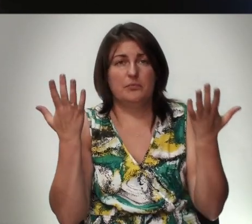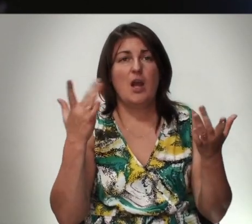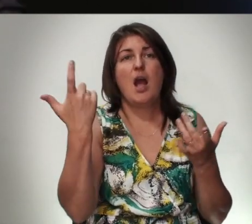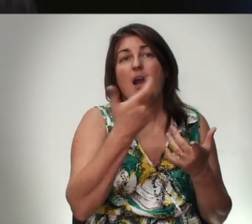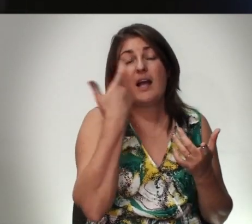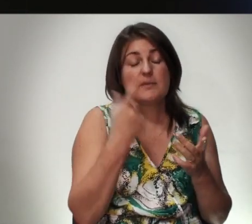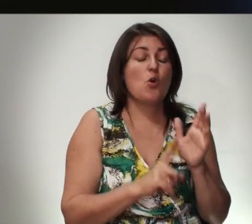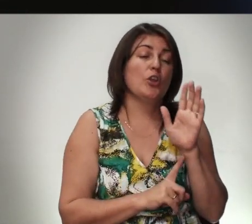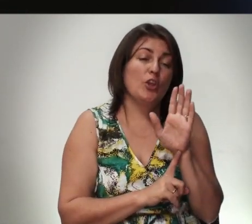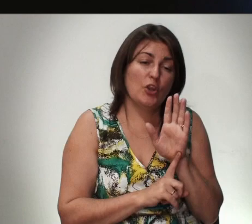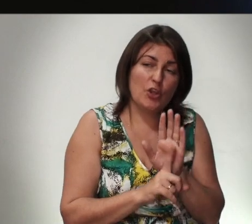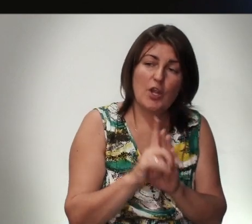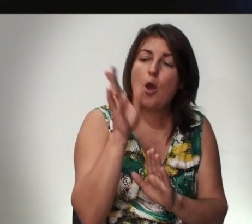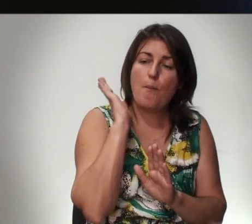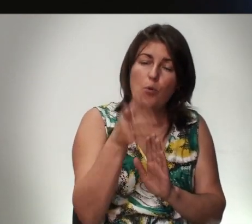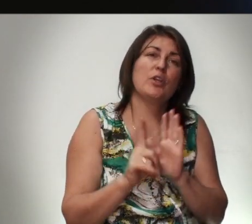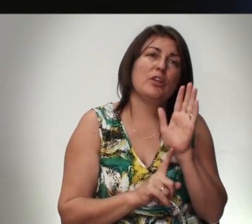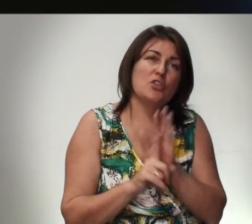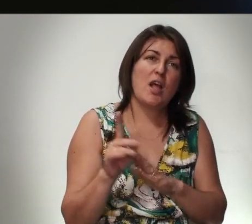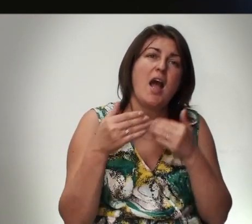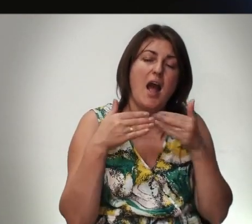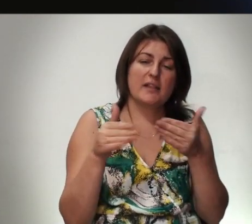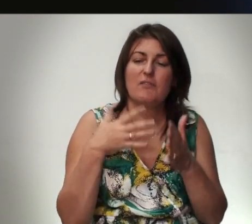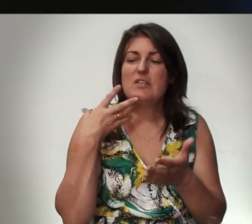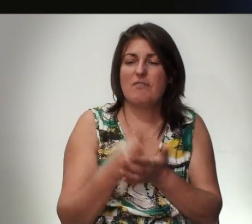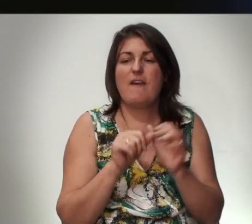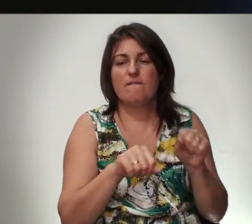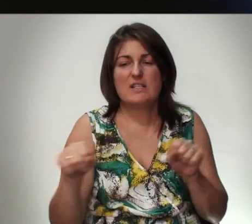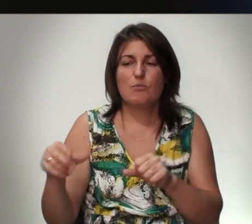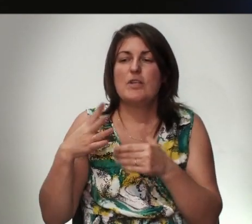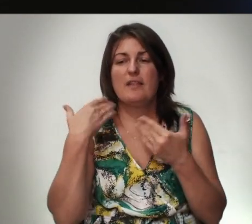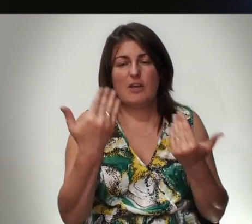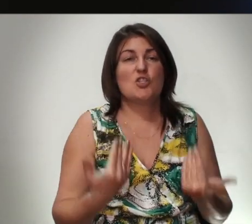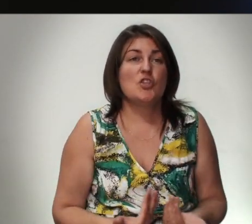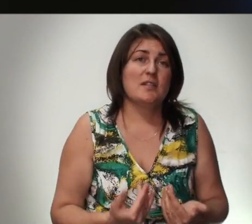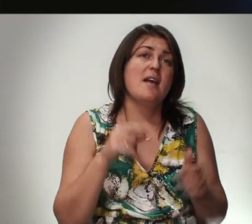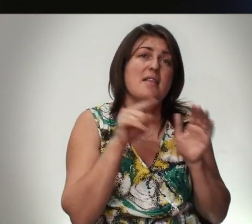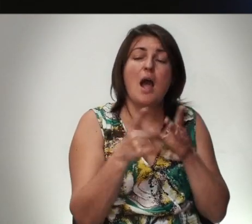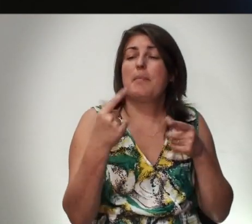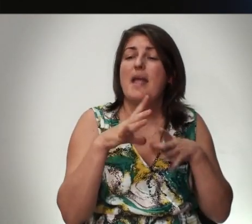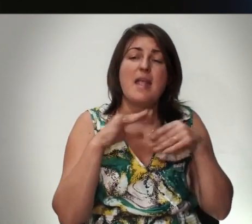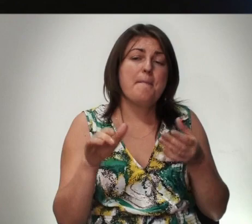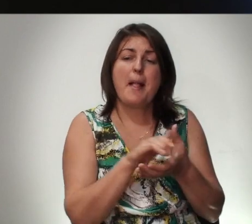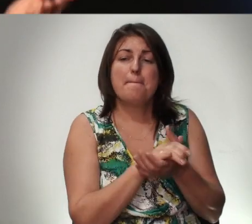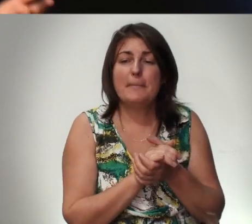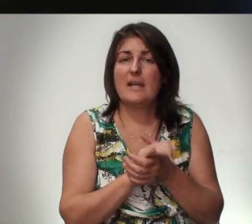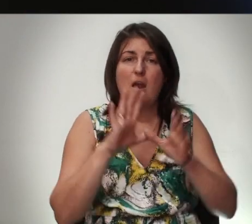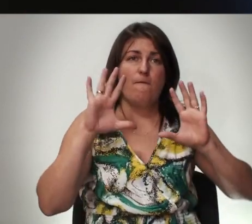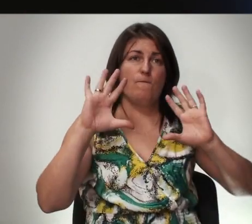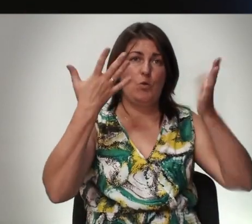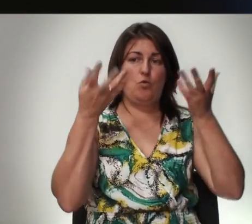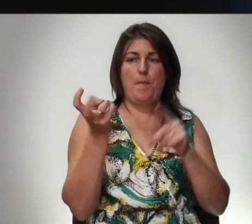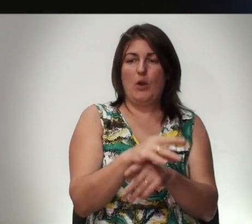Господь Будет Начинать Открывать Свои Возможности Для Твоей Жизни Там Где Не Было Мира Вдруг